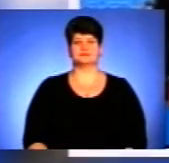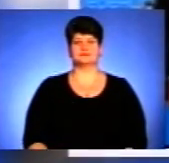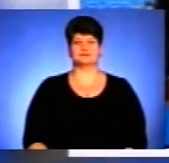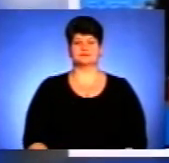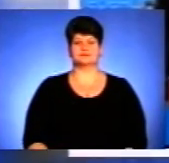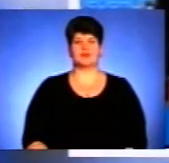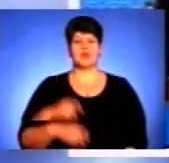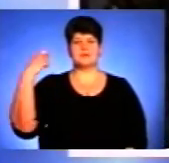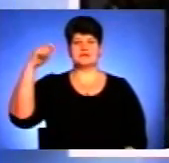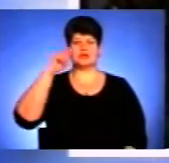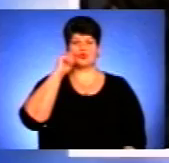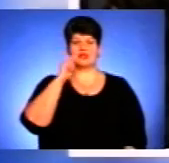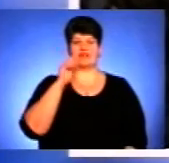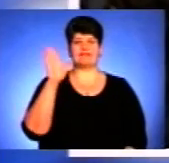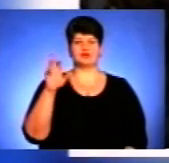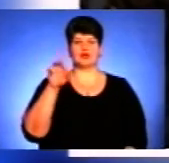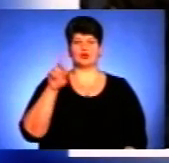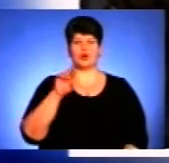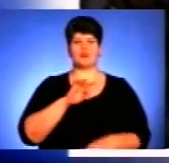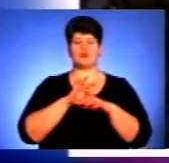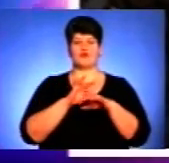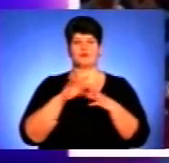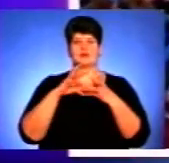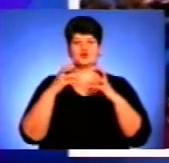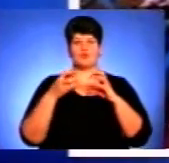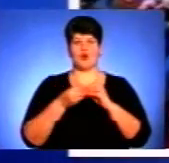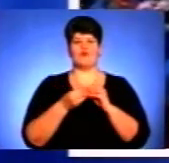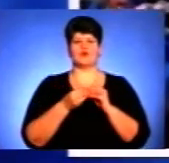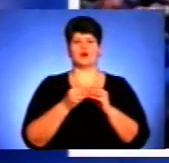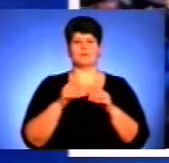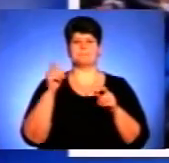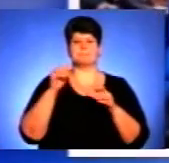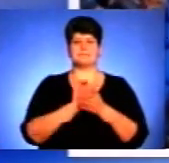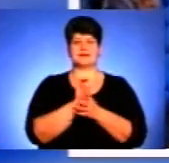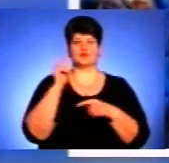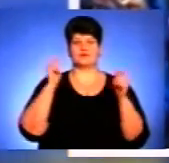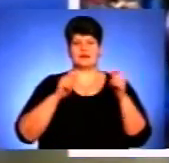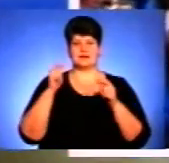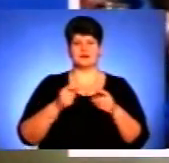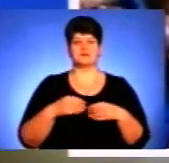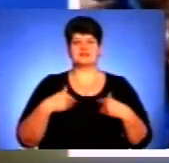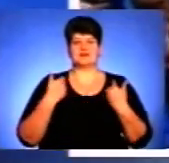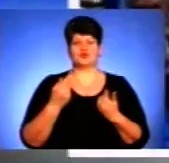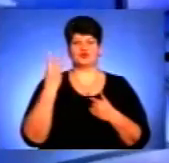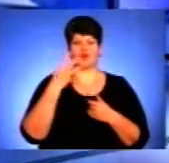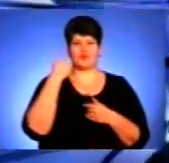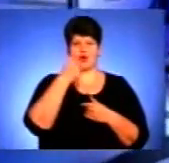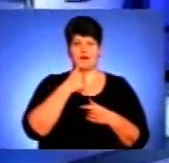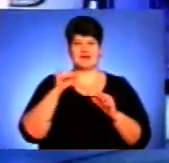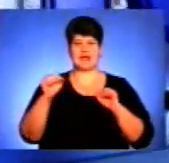Президент України Віттер Янукович провів підсумкову прес-конференцію, присвячену його трьом рокам керування країною.